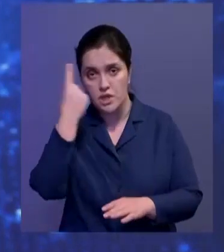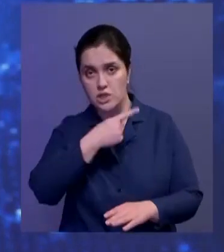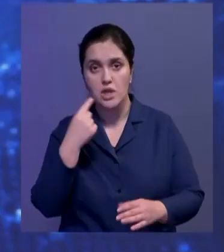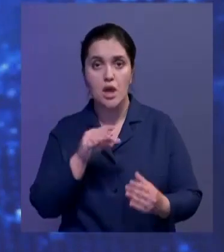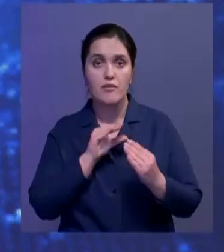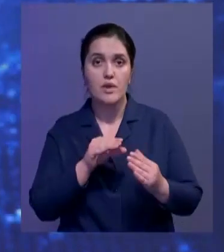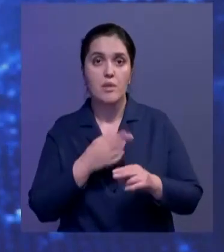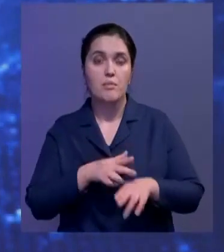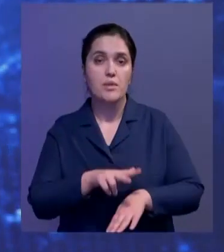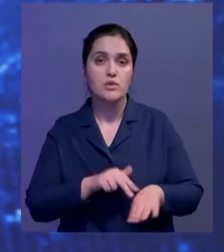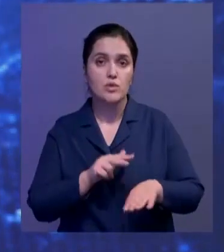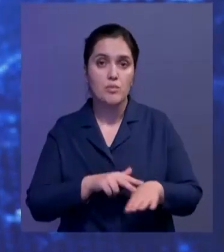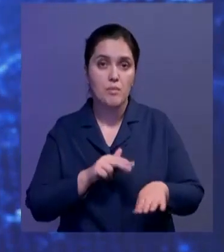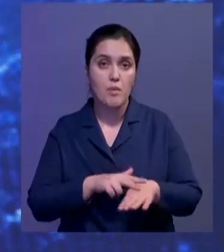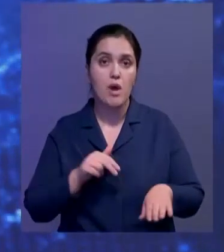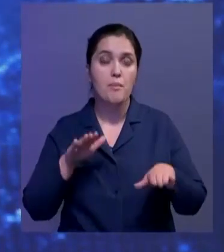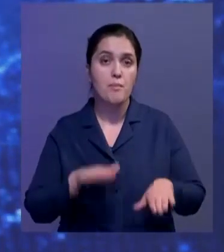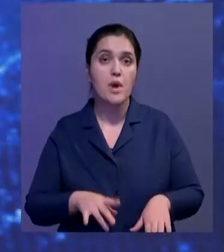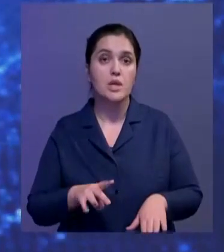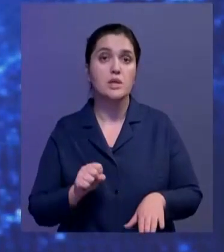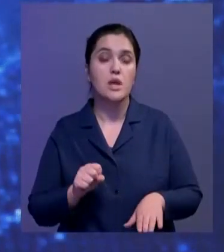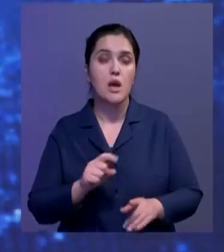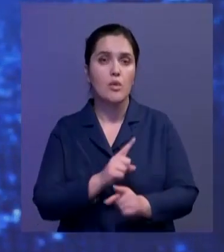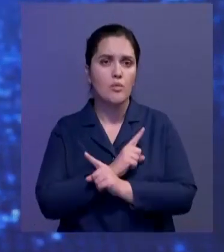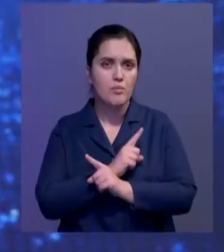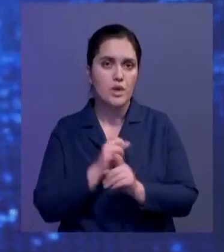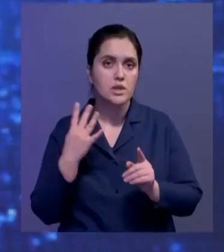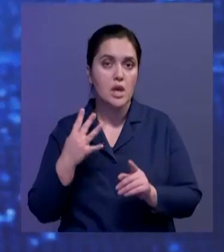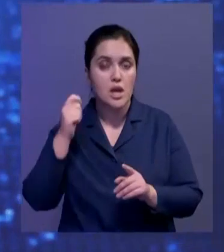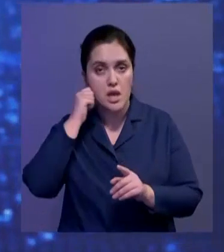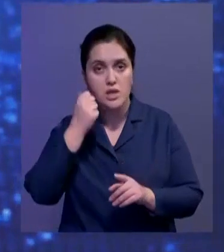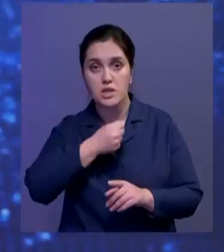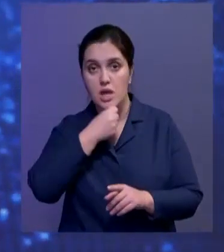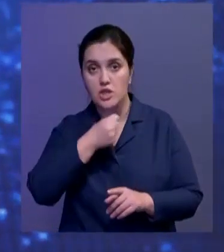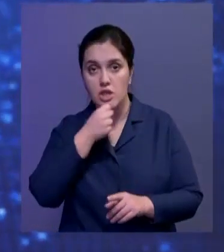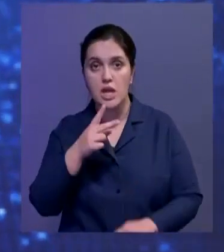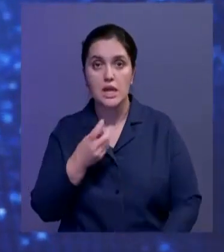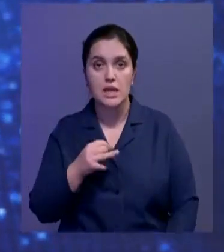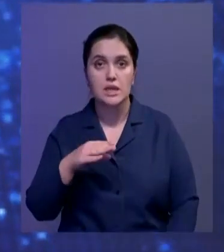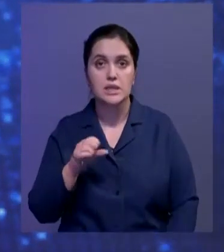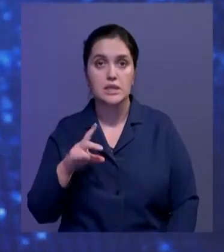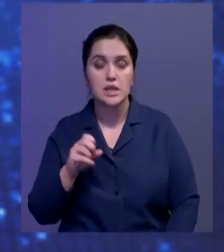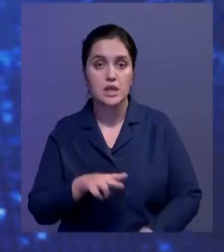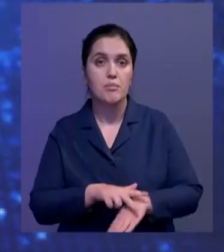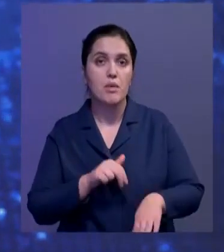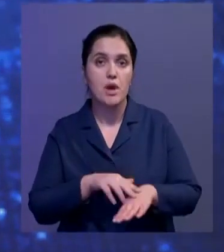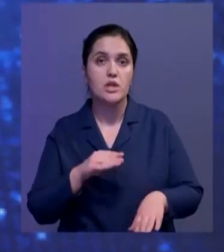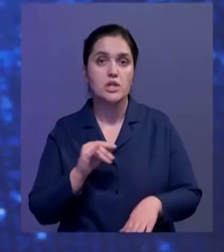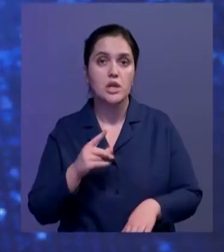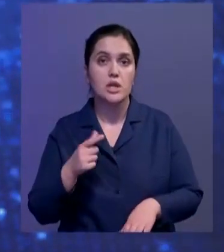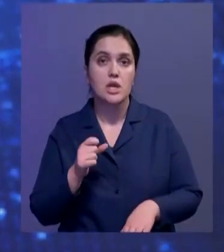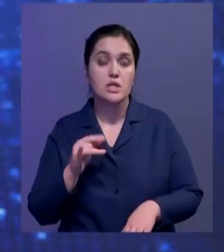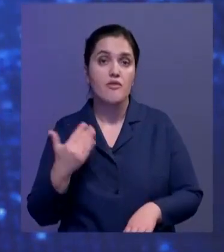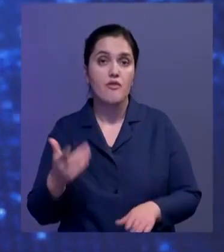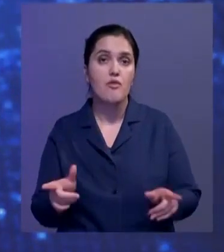автомобиле блокпост и полицейскую машину. На месте скончался 40-летний старший лейтенант полиции Жарас Жангазеев. Его